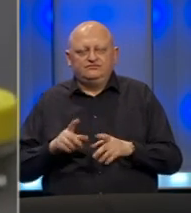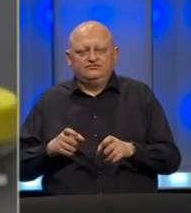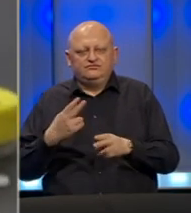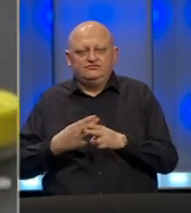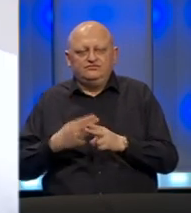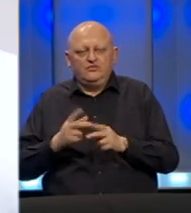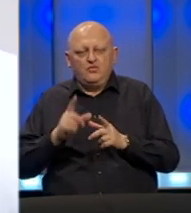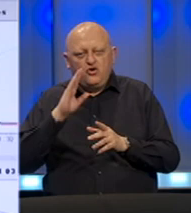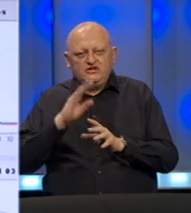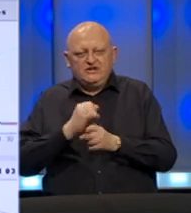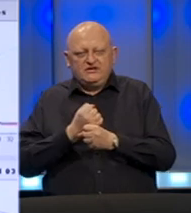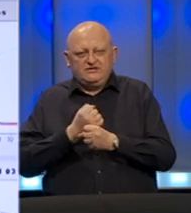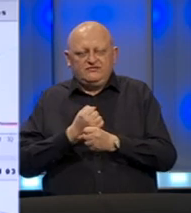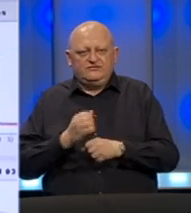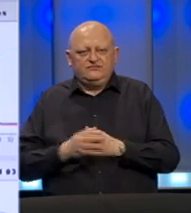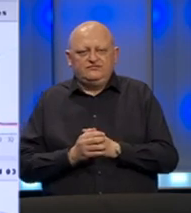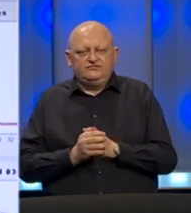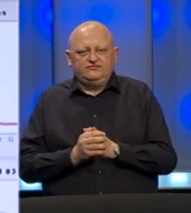koronavirusom u Bosni i Hercegovini.